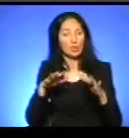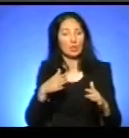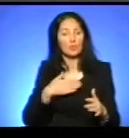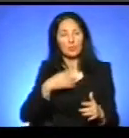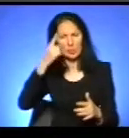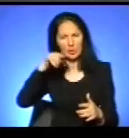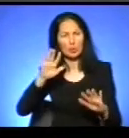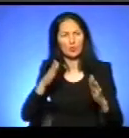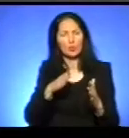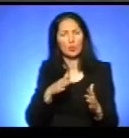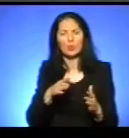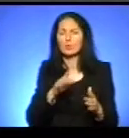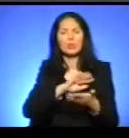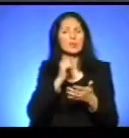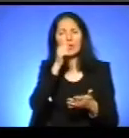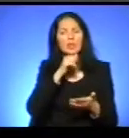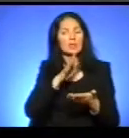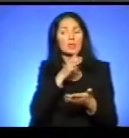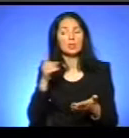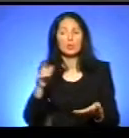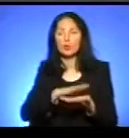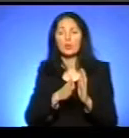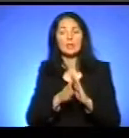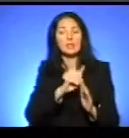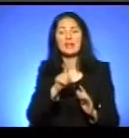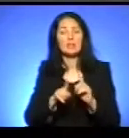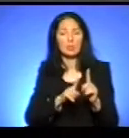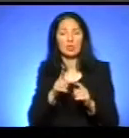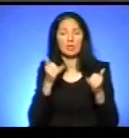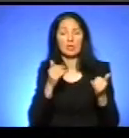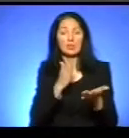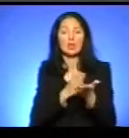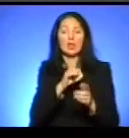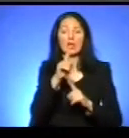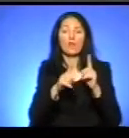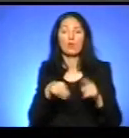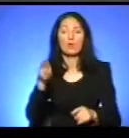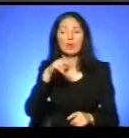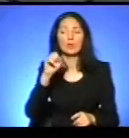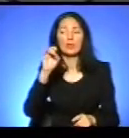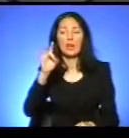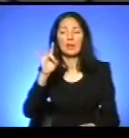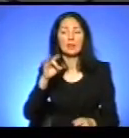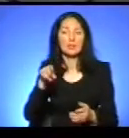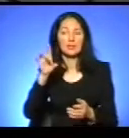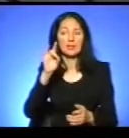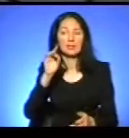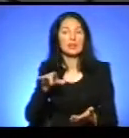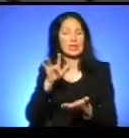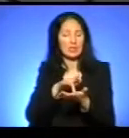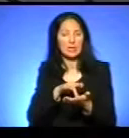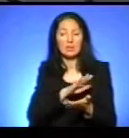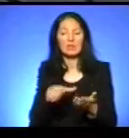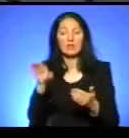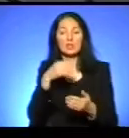рік часу ситуація не змінила, що не всі громади, зараз ви знаєте, що є реформи децентралізації, не всі громади